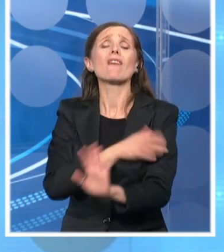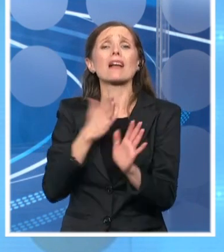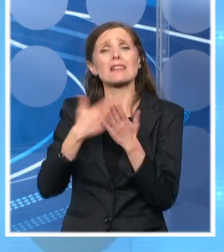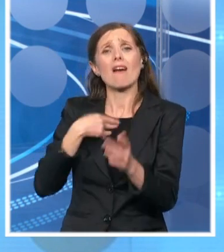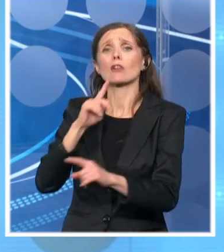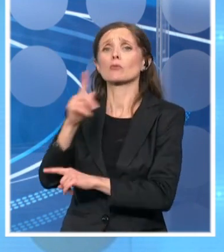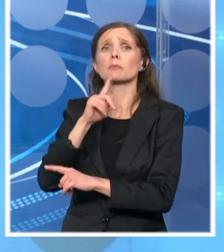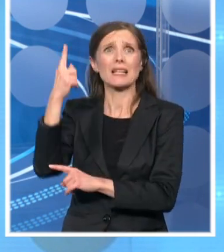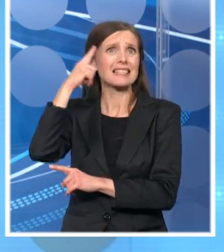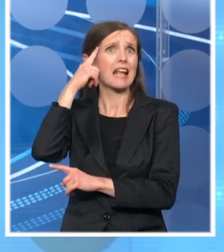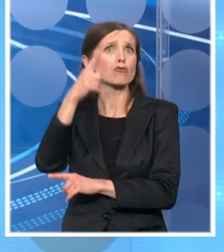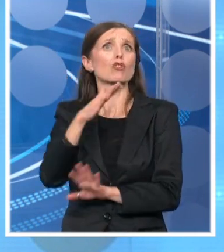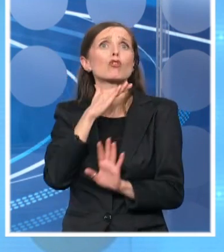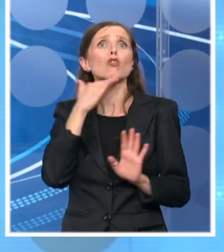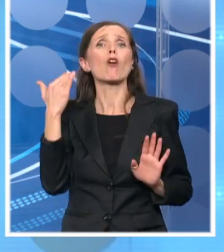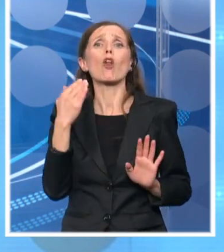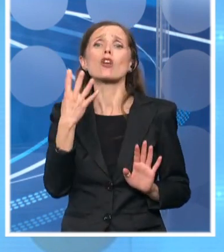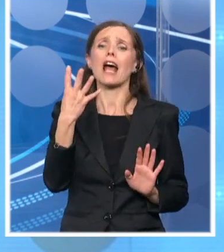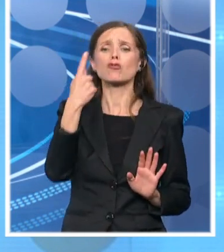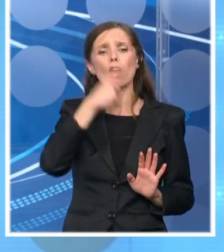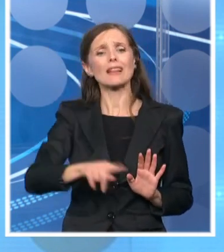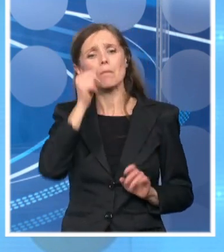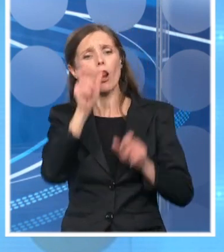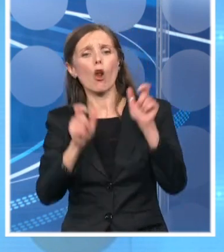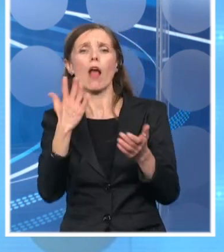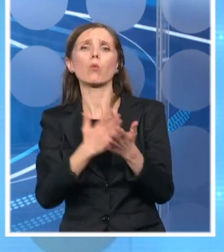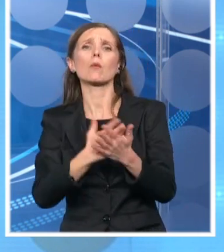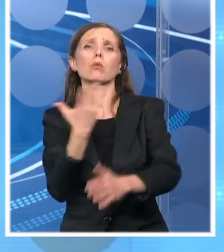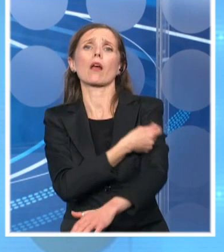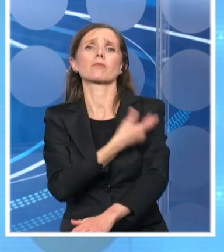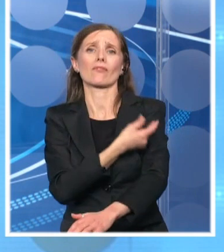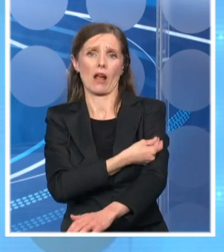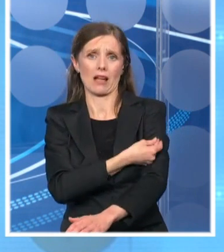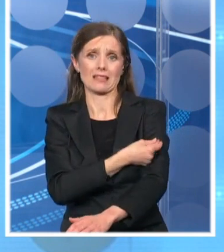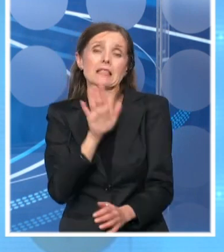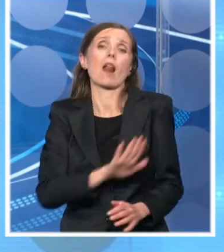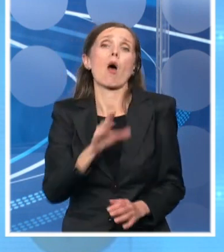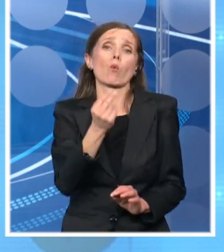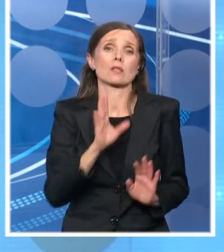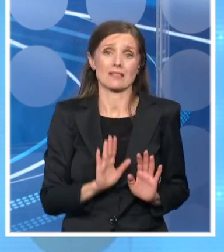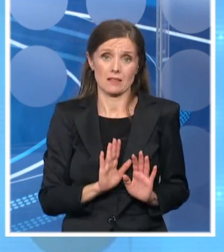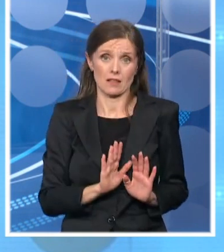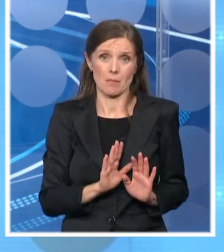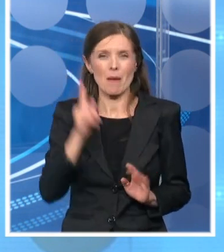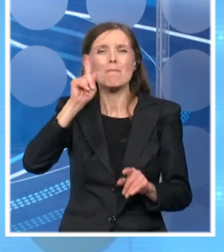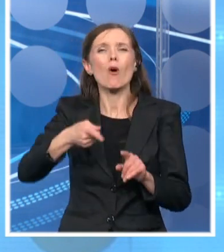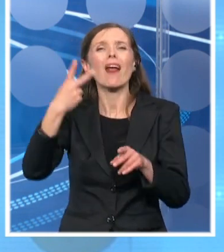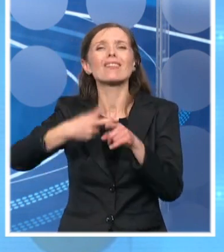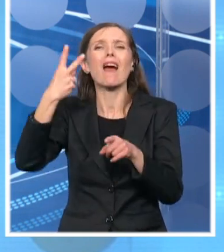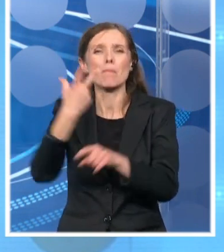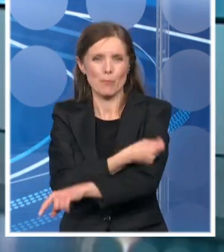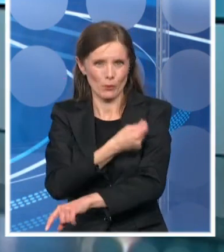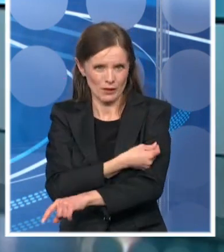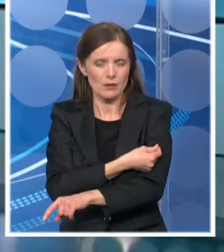je dovoljno da vakcinišemo 4 miliona ljudi u Republici Srbije. Pored toga, mi dalje razgovaramo o